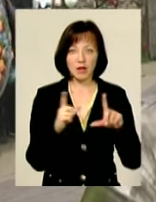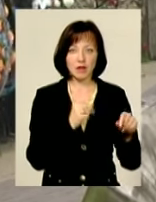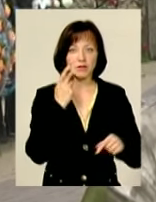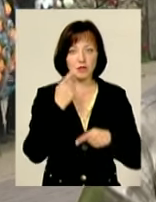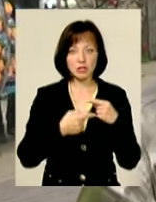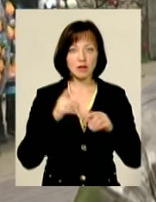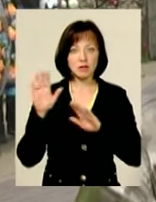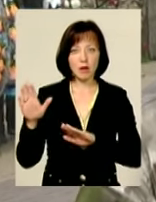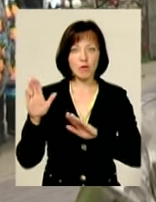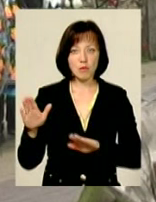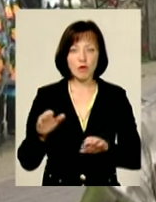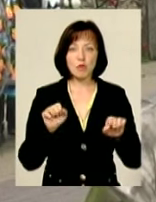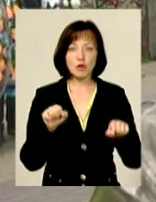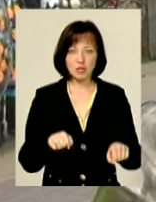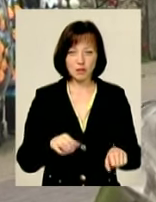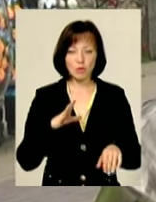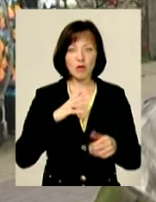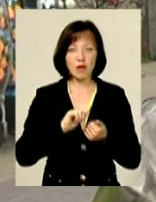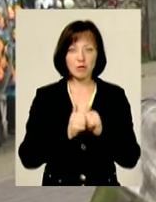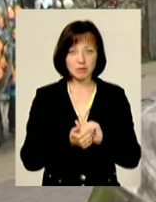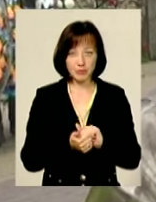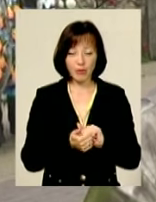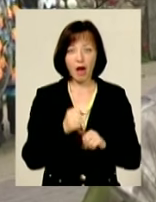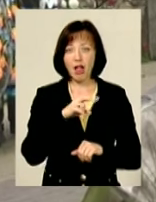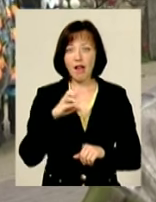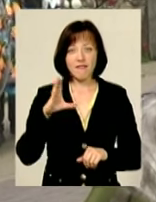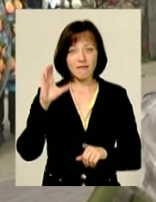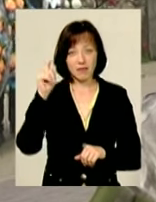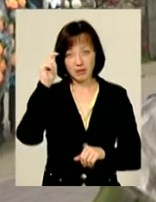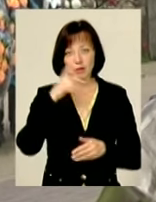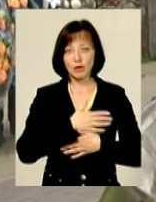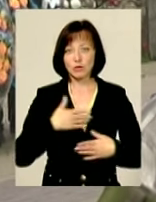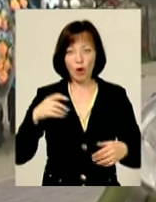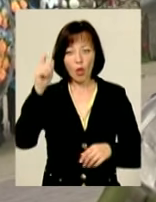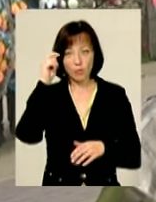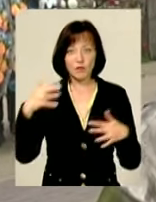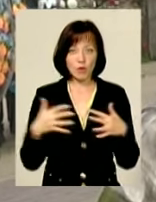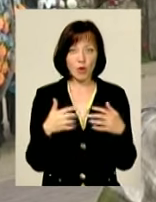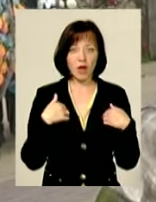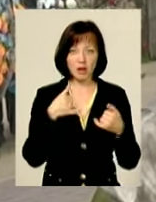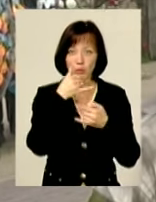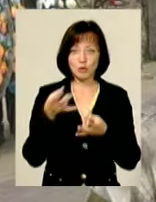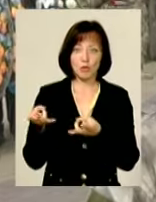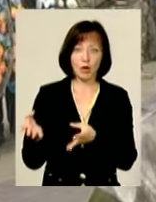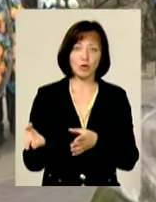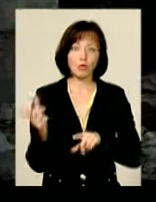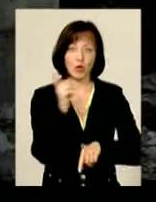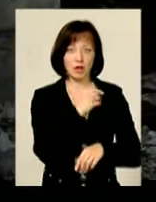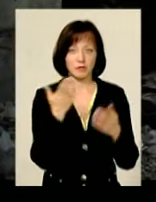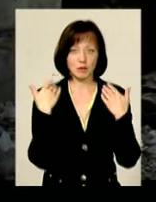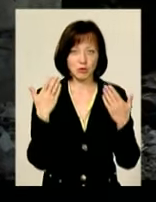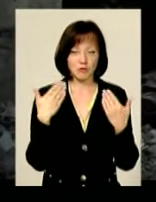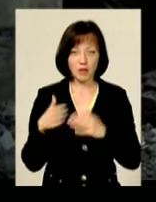Без час там був. Тобто була можливість їх на ротацію, але він не їхав, бо хлопці воюють, як же я не можу їх покинути, поїхати відпочивати.